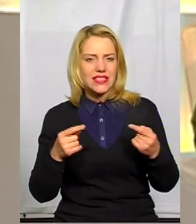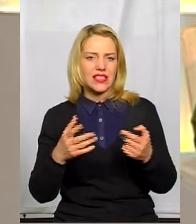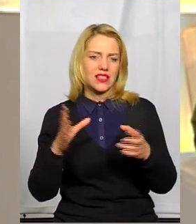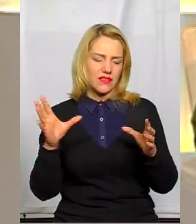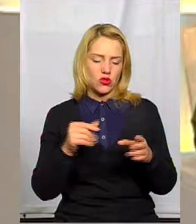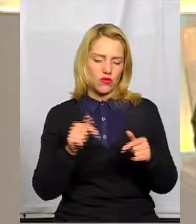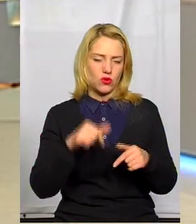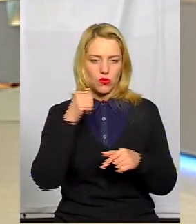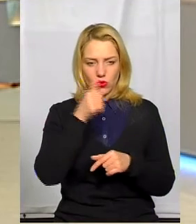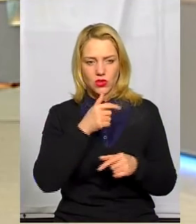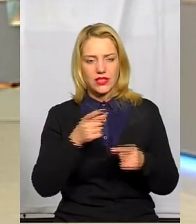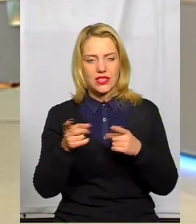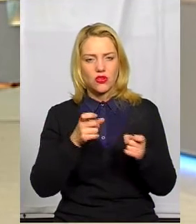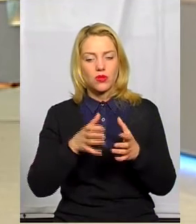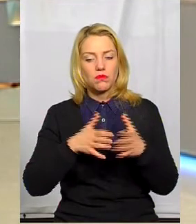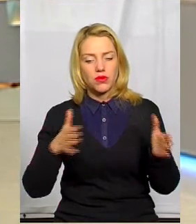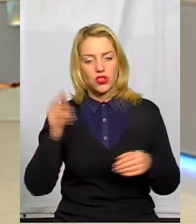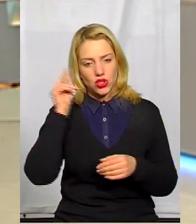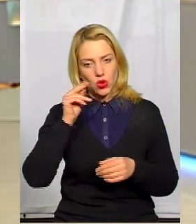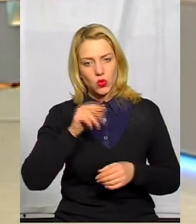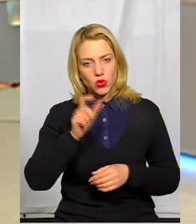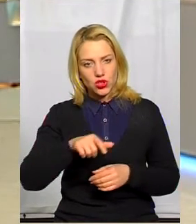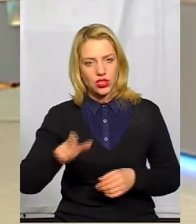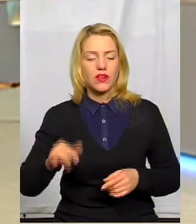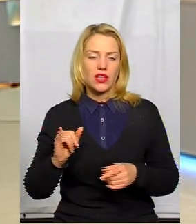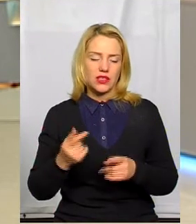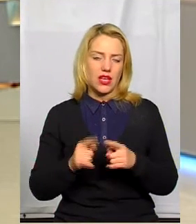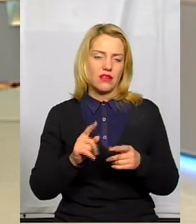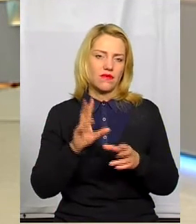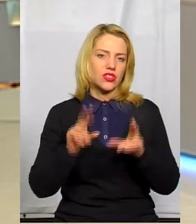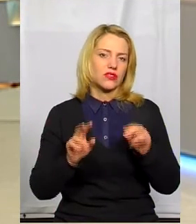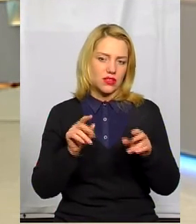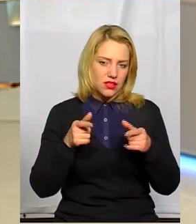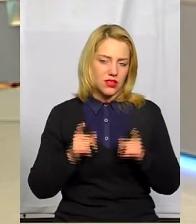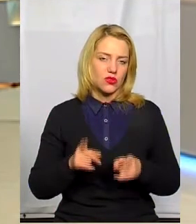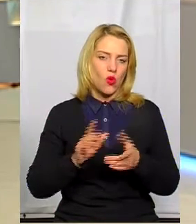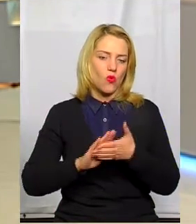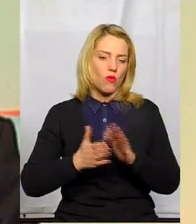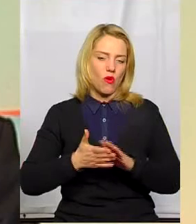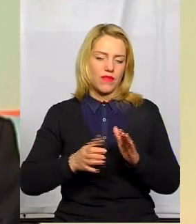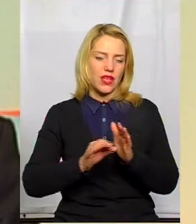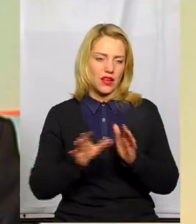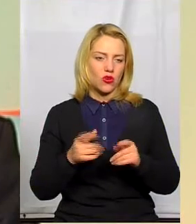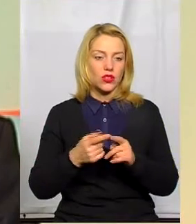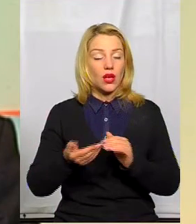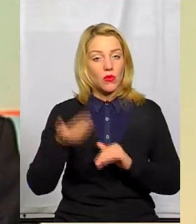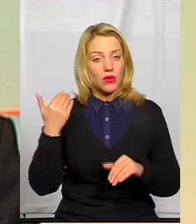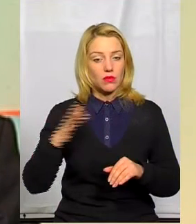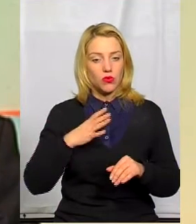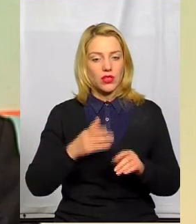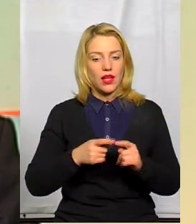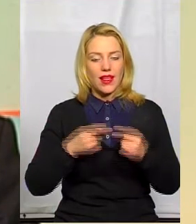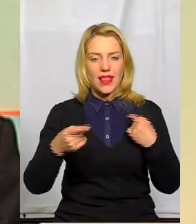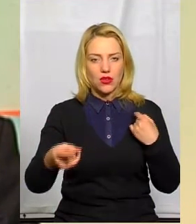цьогоріч нас вийшло залучити більше школярів, і це дійсно такий умовний рекорд, тому що попередньо ланцюги проводилися, найдовший з них